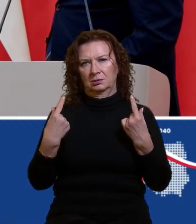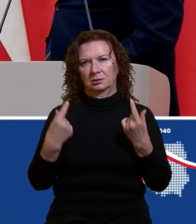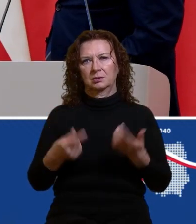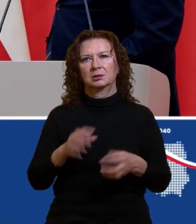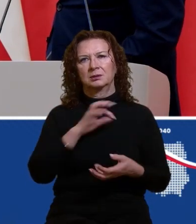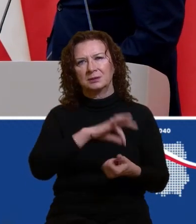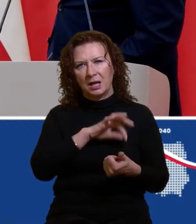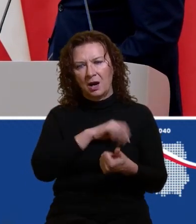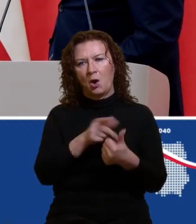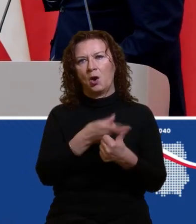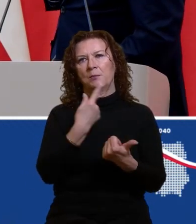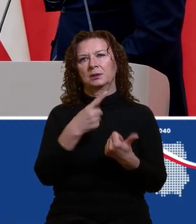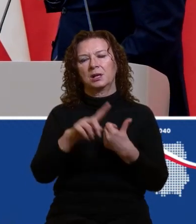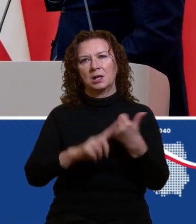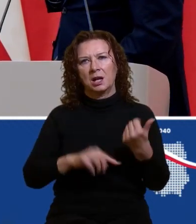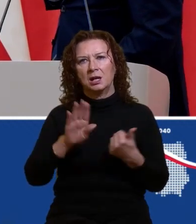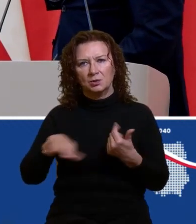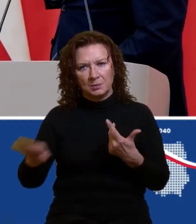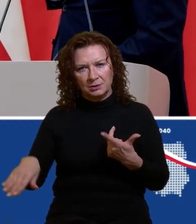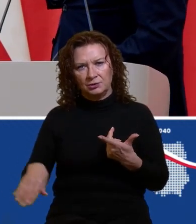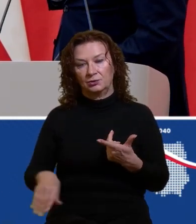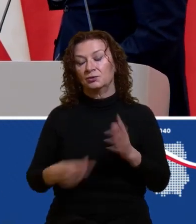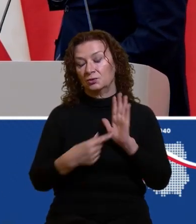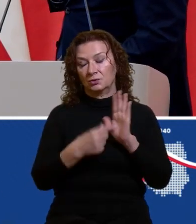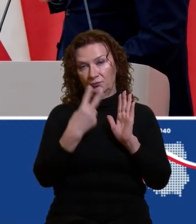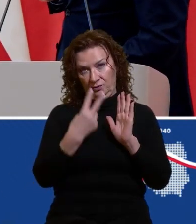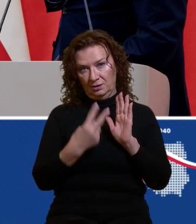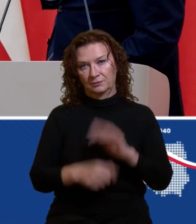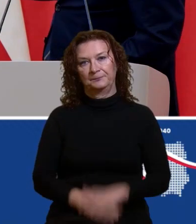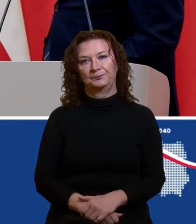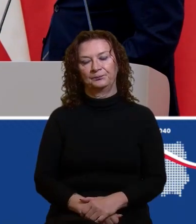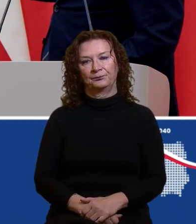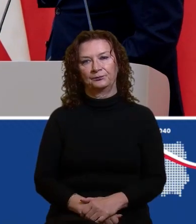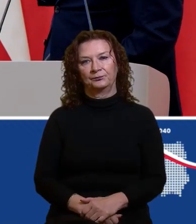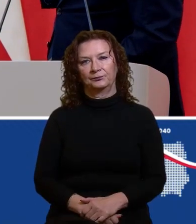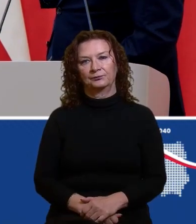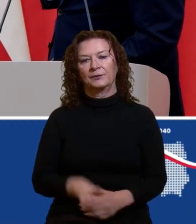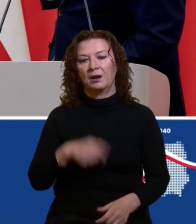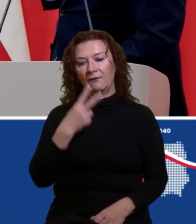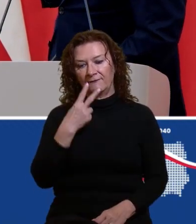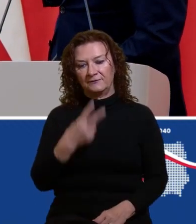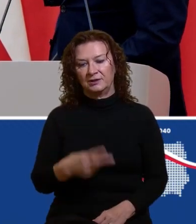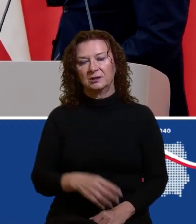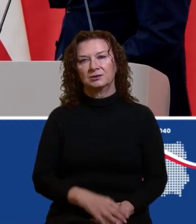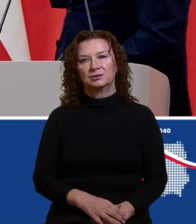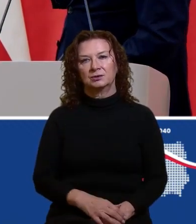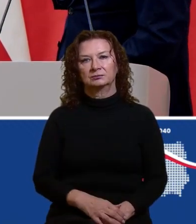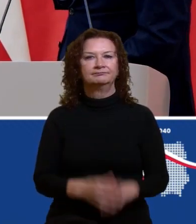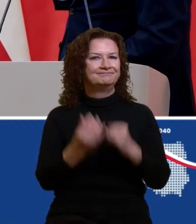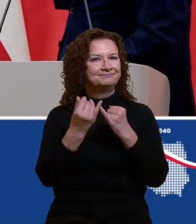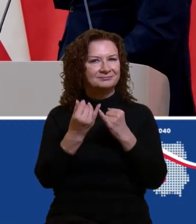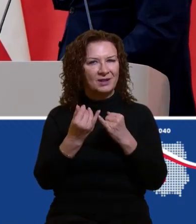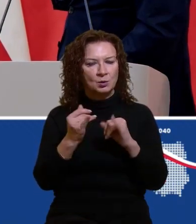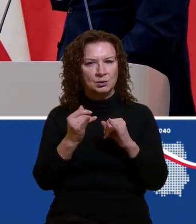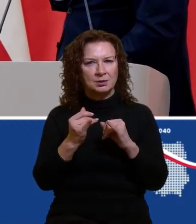to widać wyraźnie, że ten clean jest